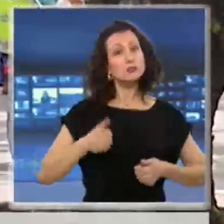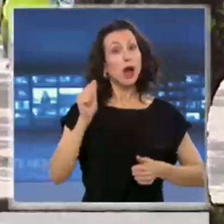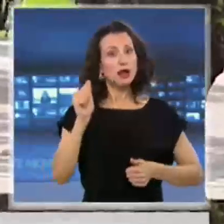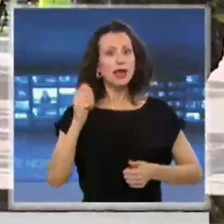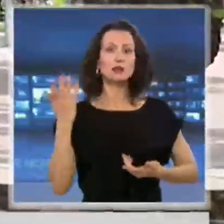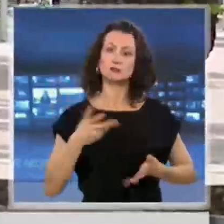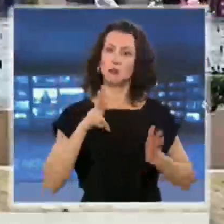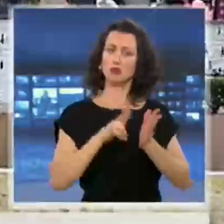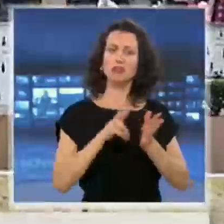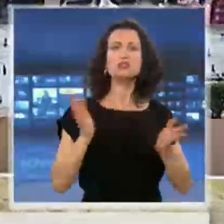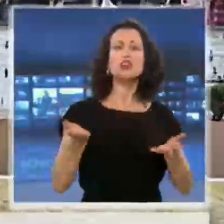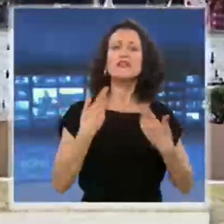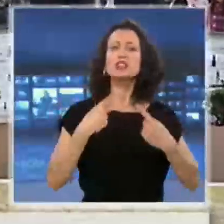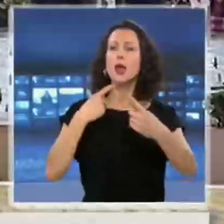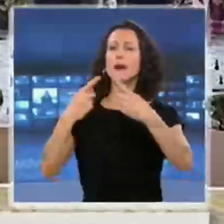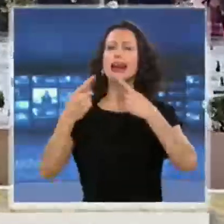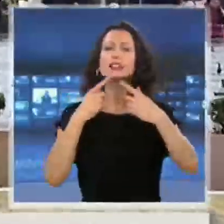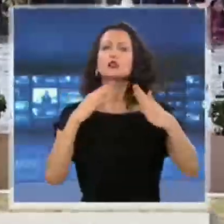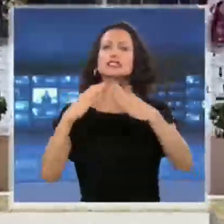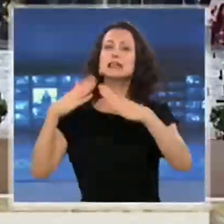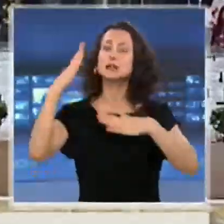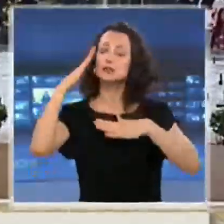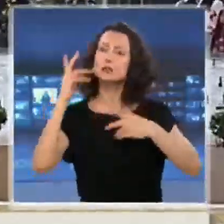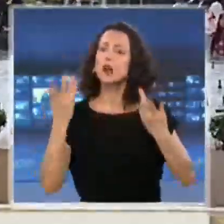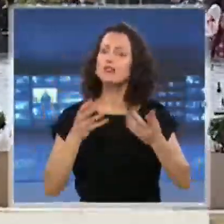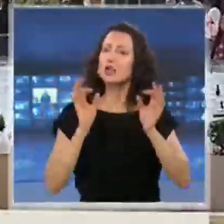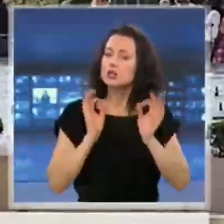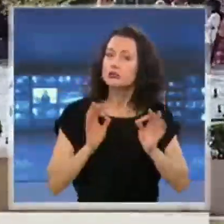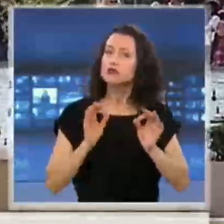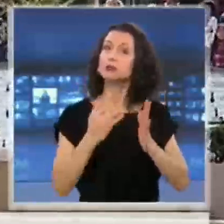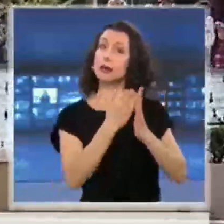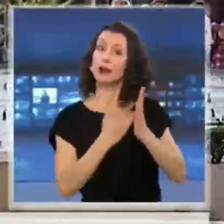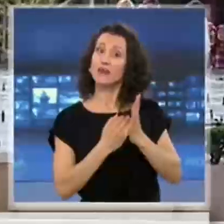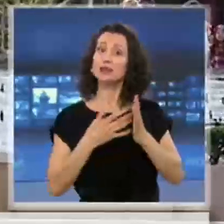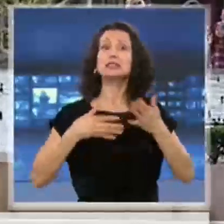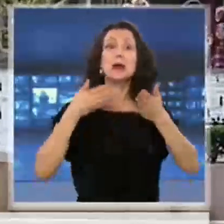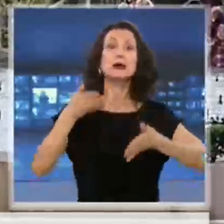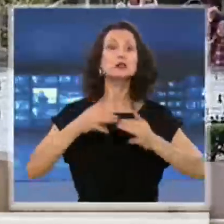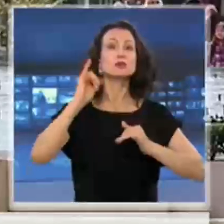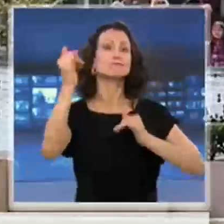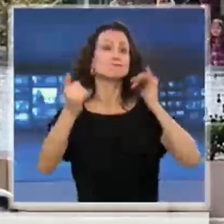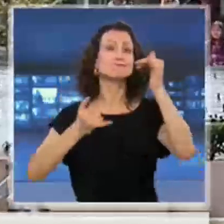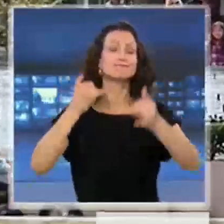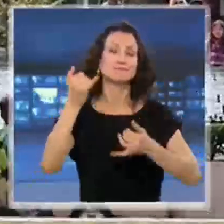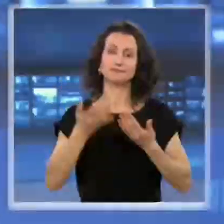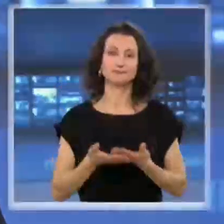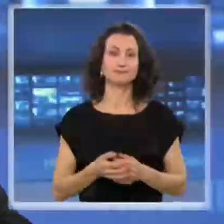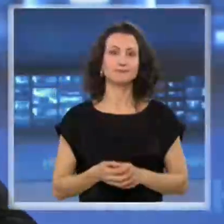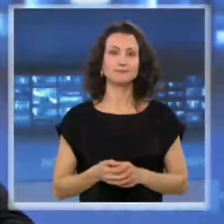разговори с съседни държави за това по какви правила да може да се пътува през граница. За новините на Нова, Деян Герговски.